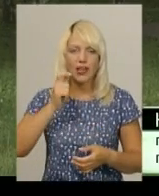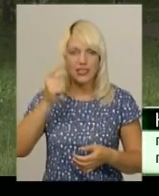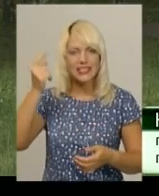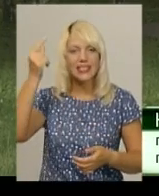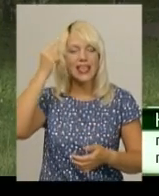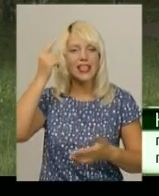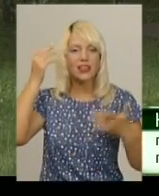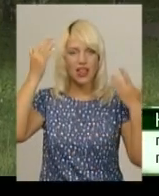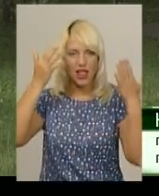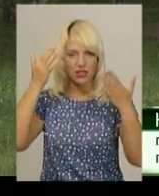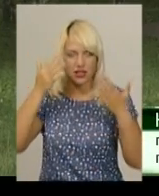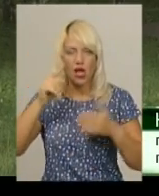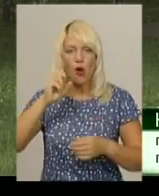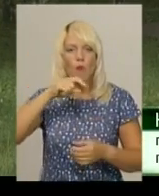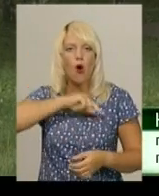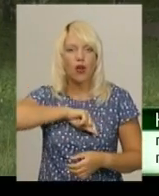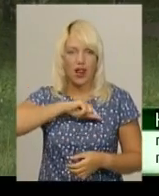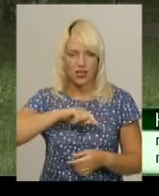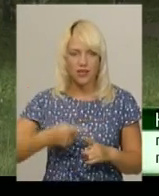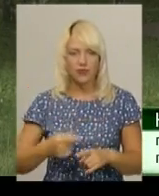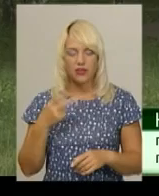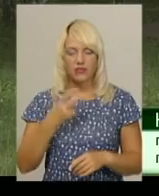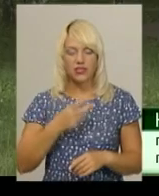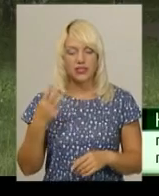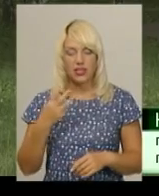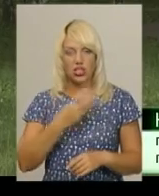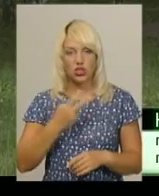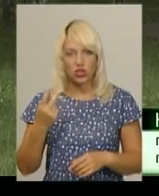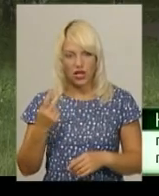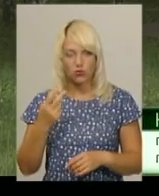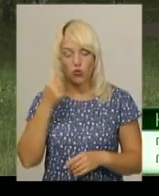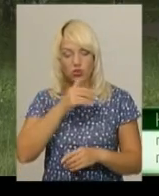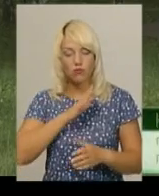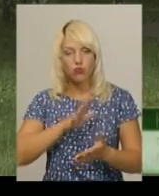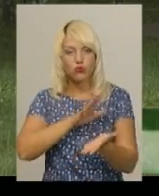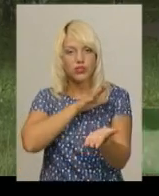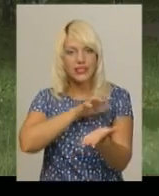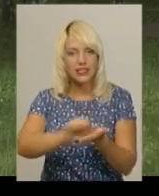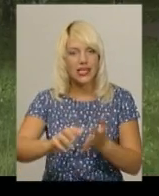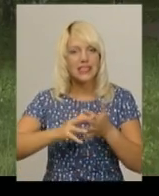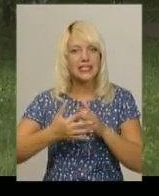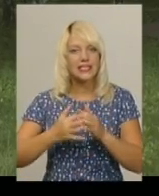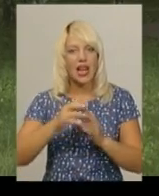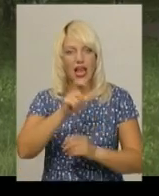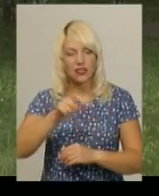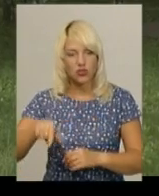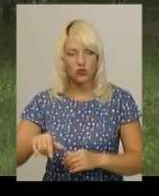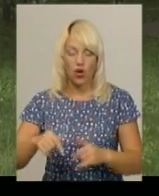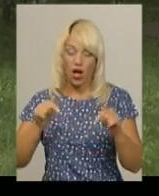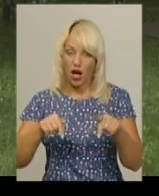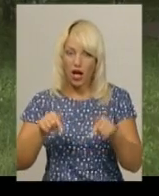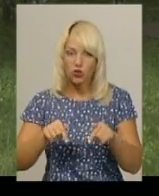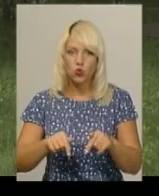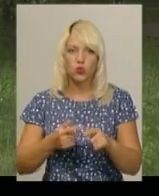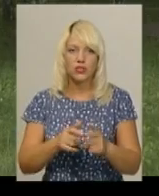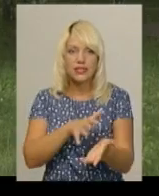у 1932-1932 році масово винишило селянство, то тут винищувалися розумні і